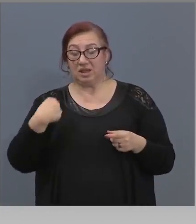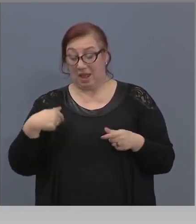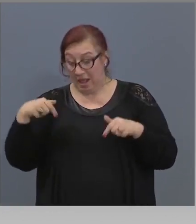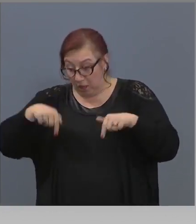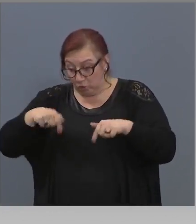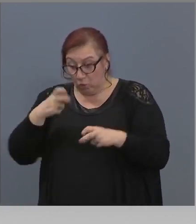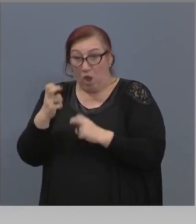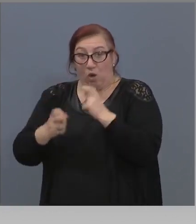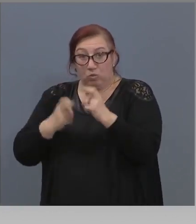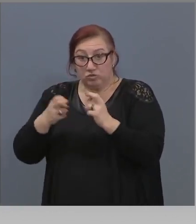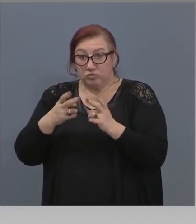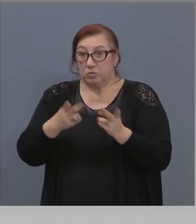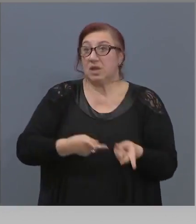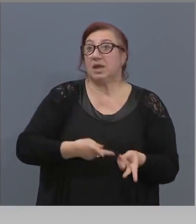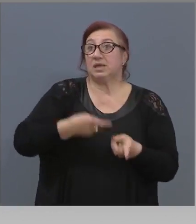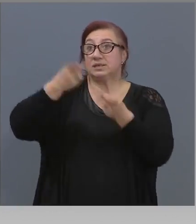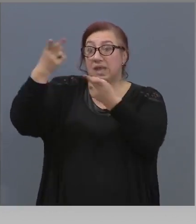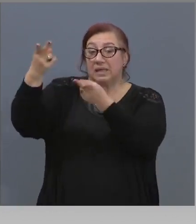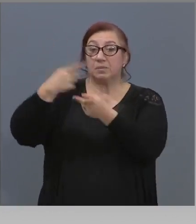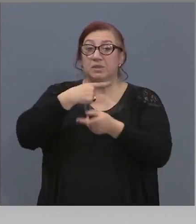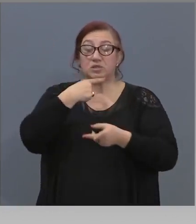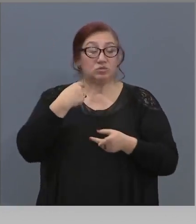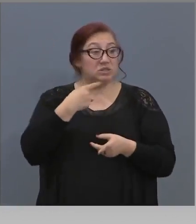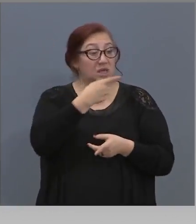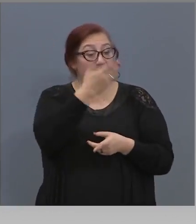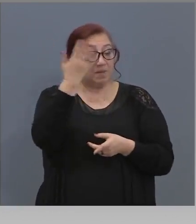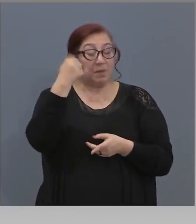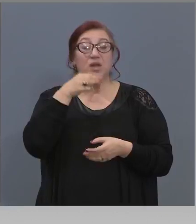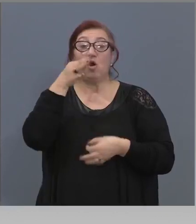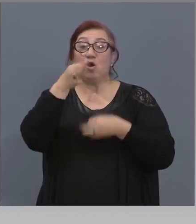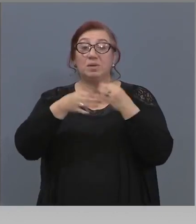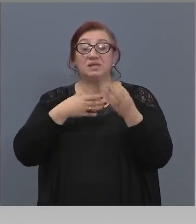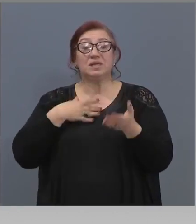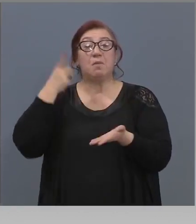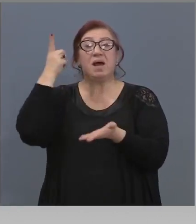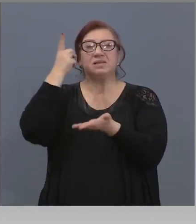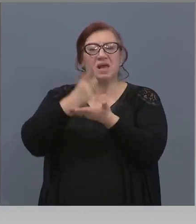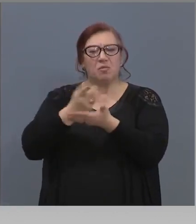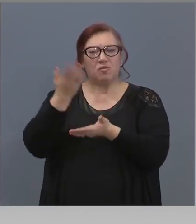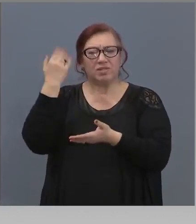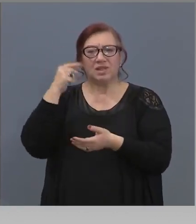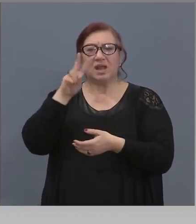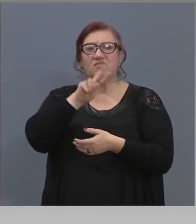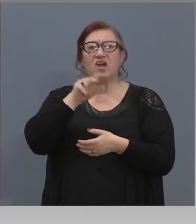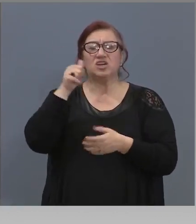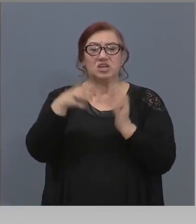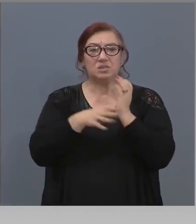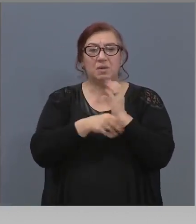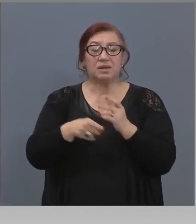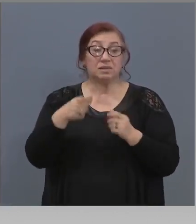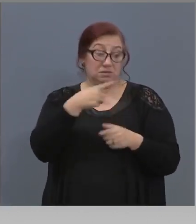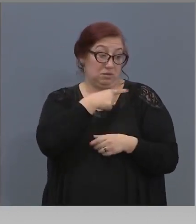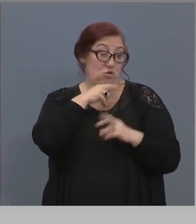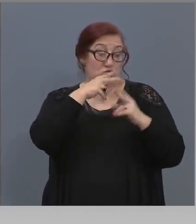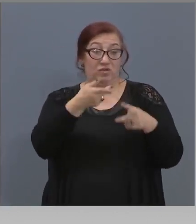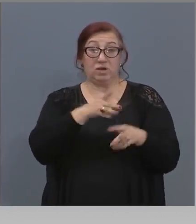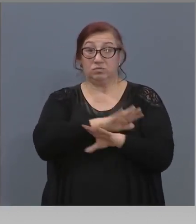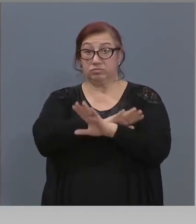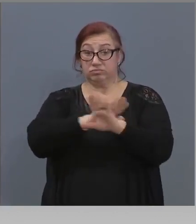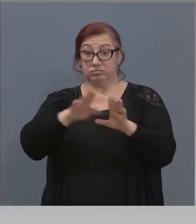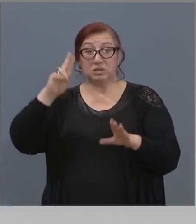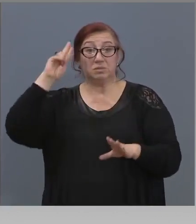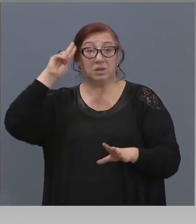Русия. И тук се говори за една ваша заповед, която обещахте още от 20 или 26 марта. Тя е Тя се възстанови производството на хинин в